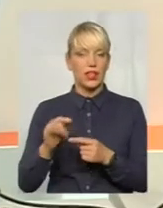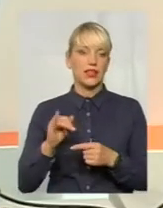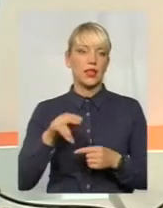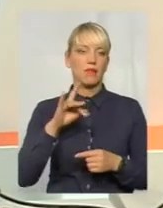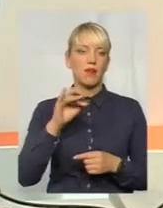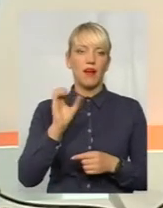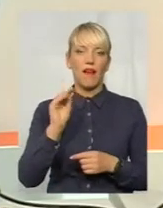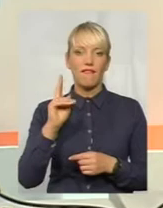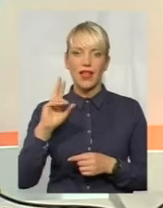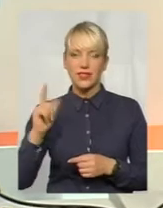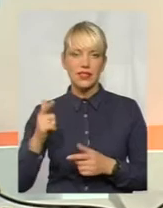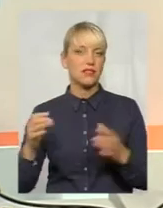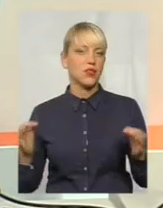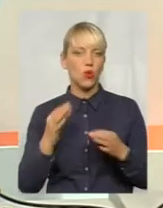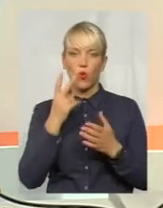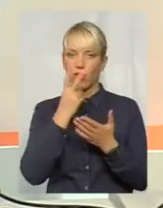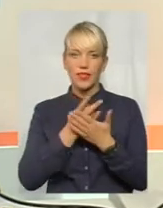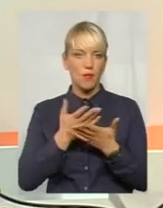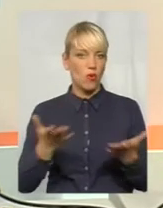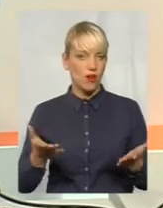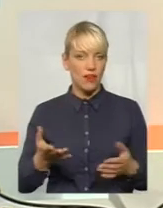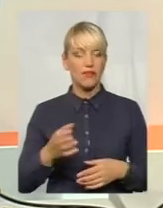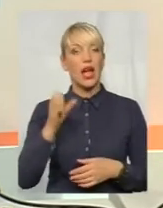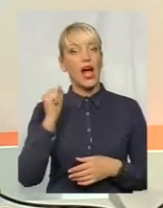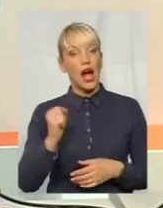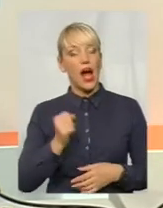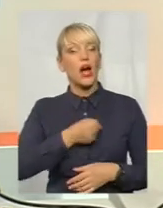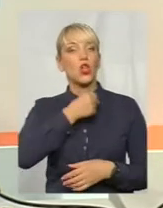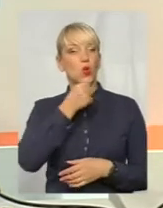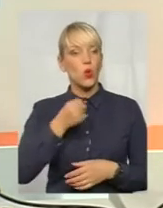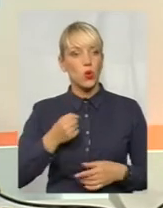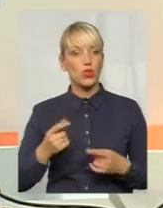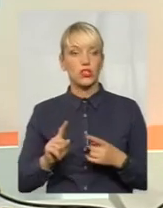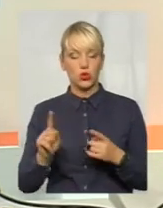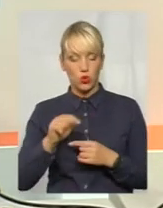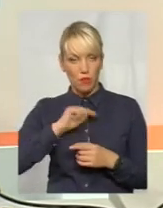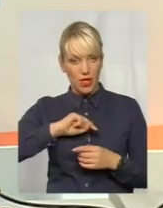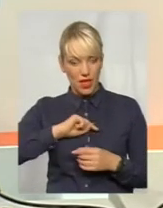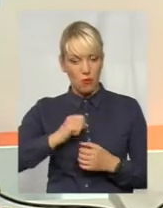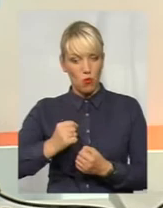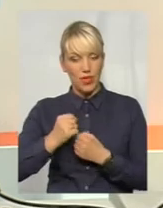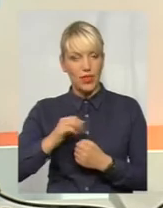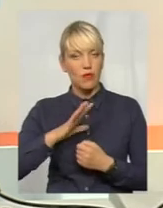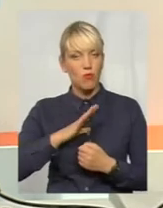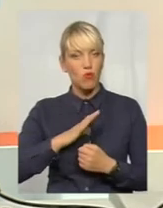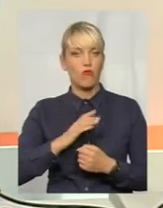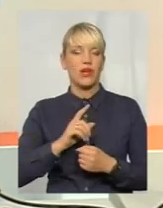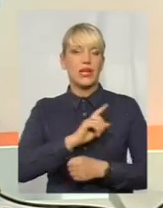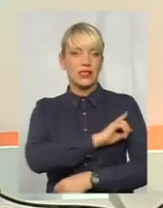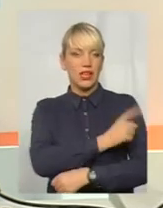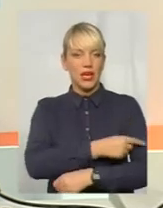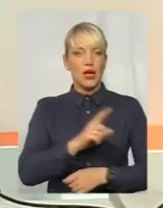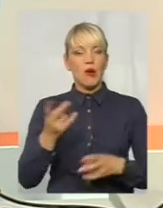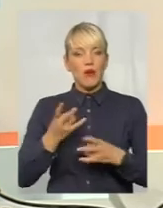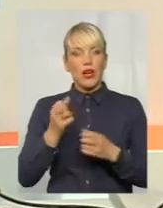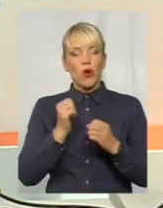зараз, він не проявлявся. А дорослі, вони повинні, для того, щоб імунітет був достатньо стійкий, вони повинні кожних 10 років у